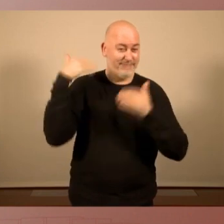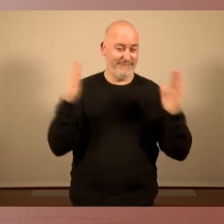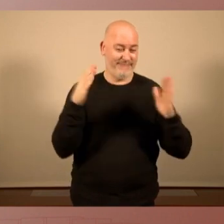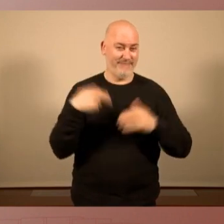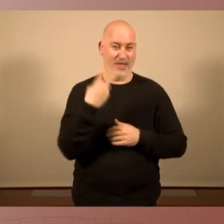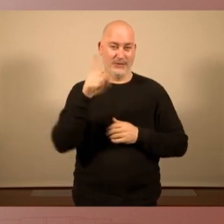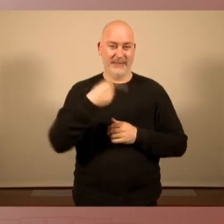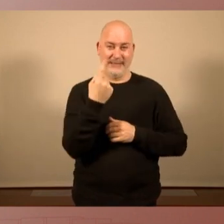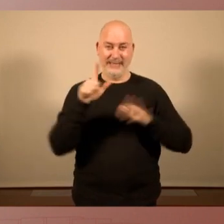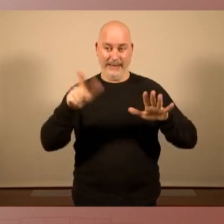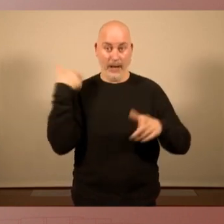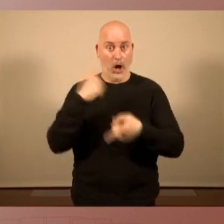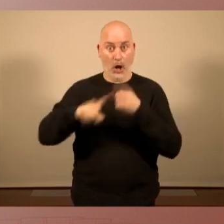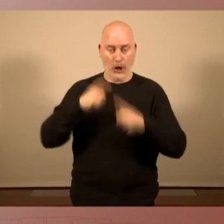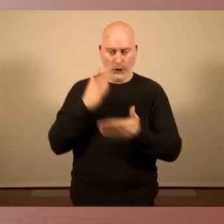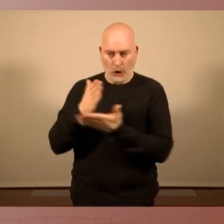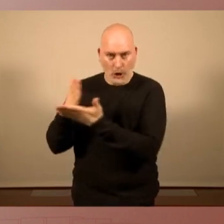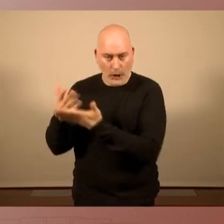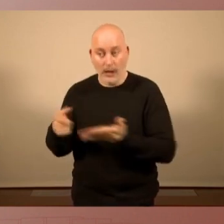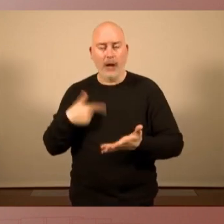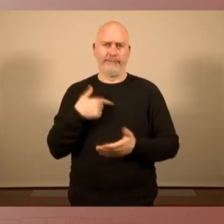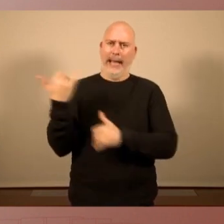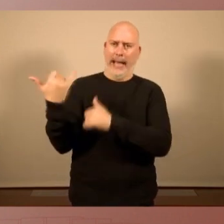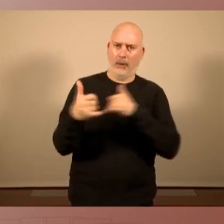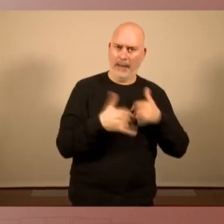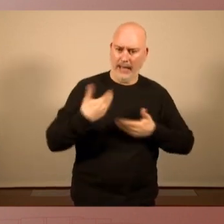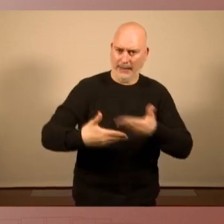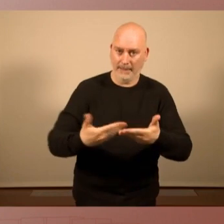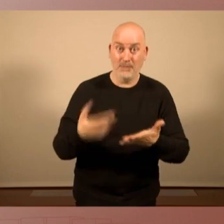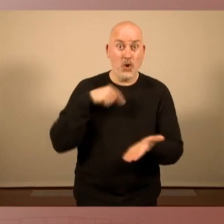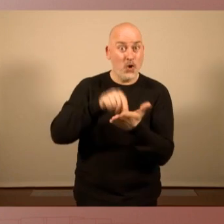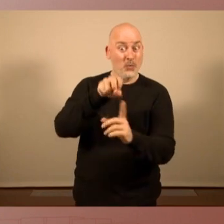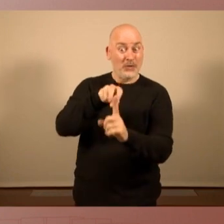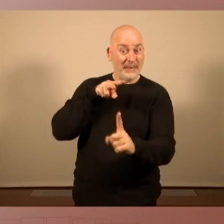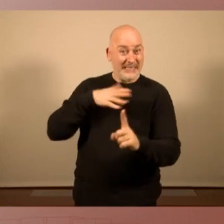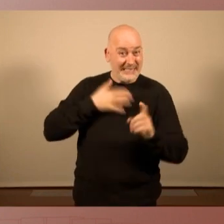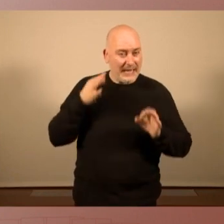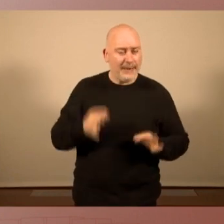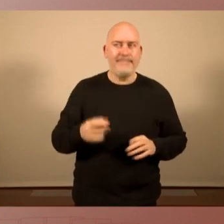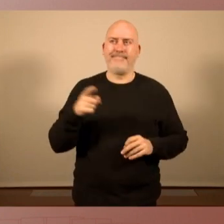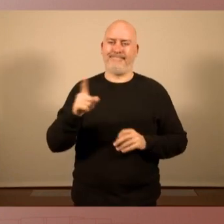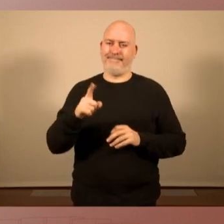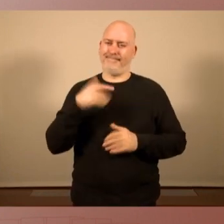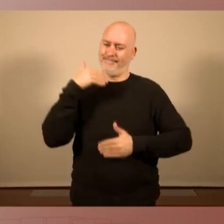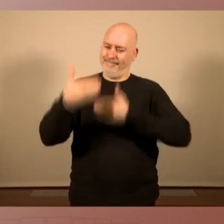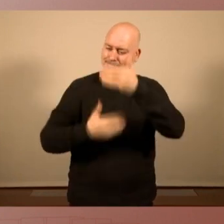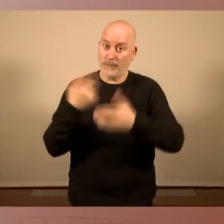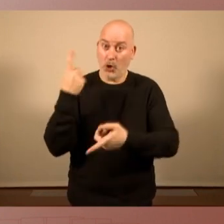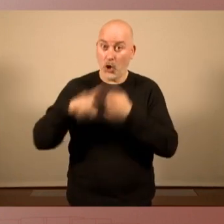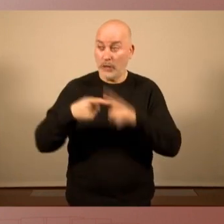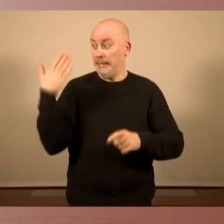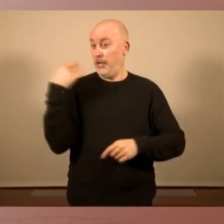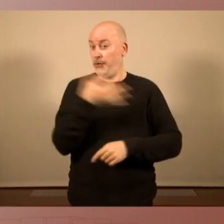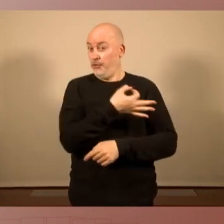a mitges, però des del nostre punt de vista, avançar en allò que no vam fer correctament implica, d'una